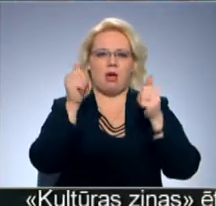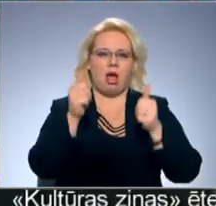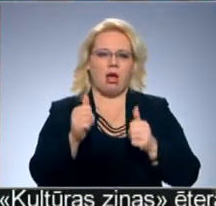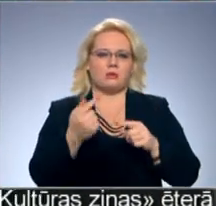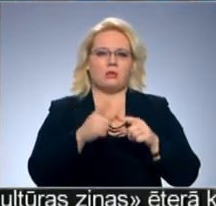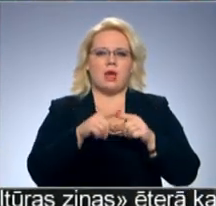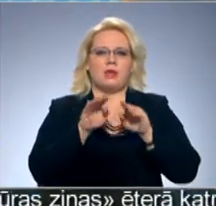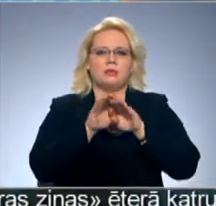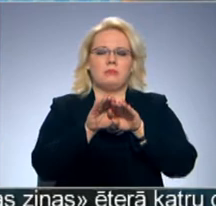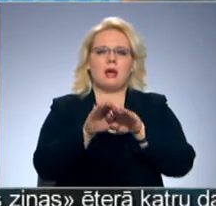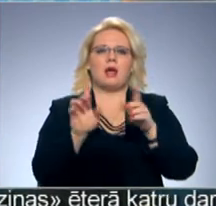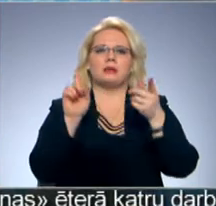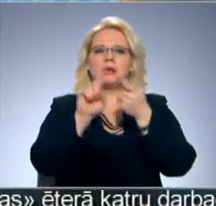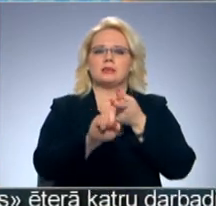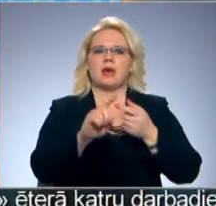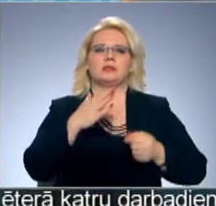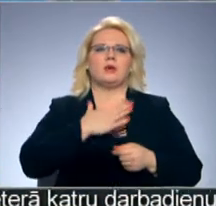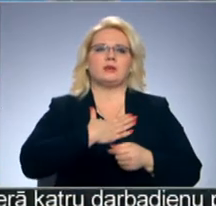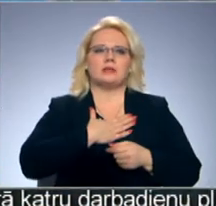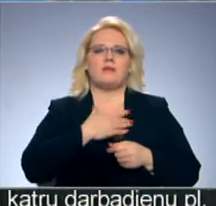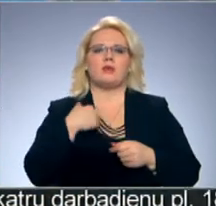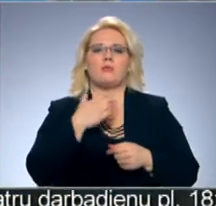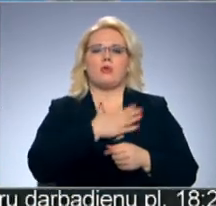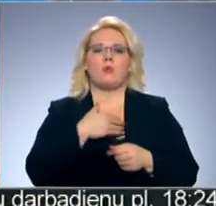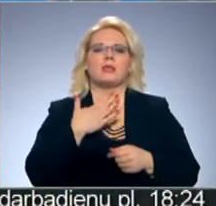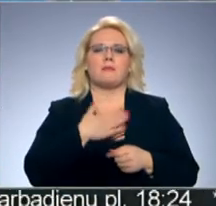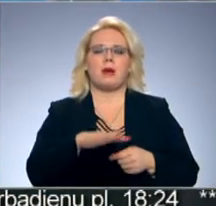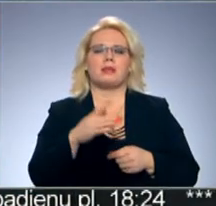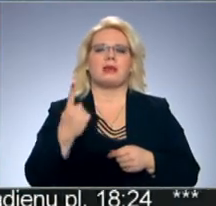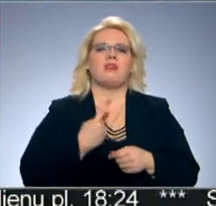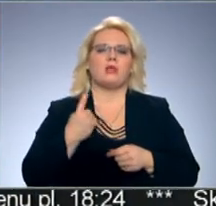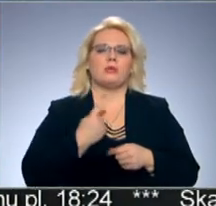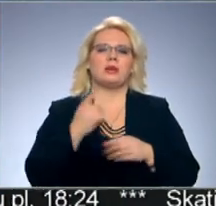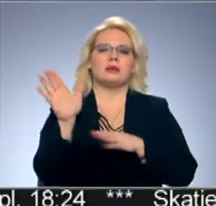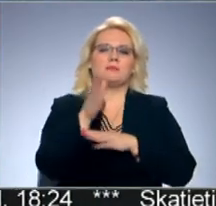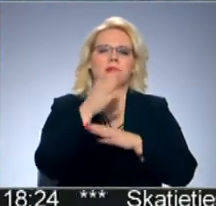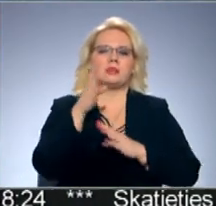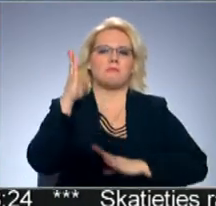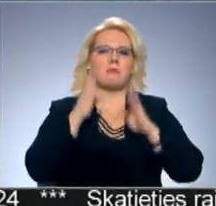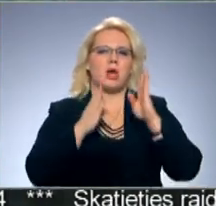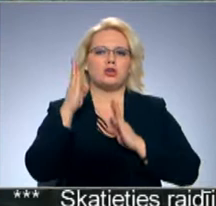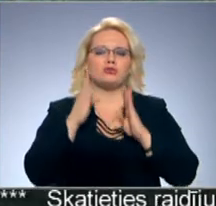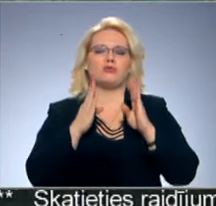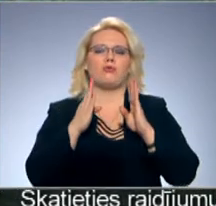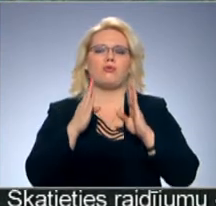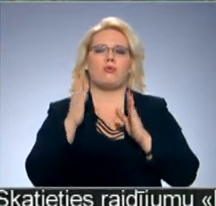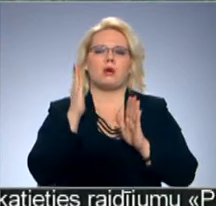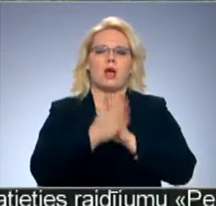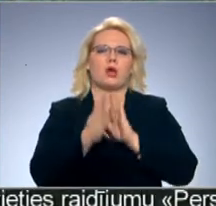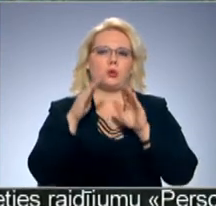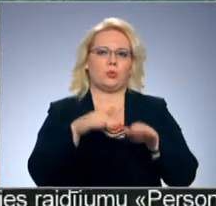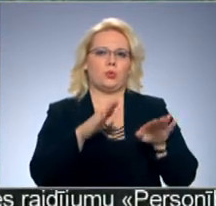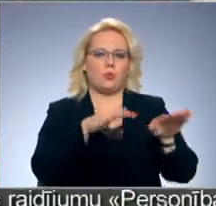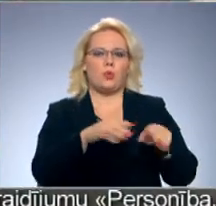paralēli vēl sasaistīju pati ar sevi, jo man ļoti patīk vientulīgas pastaigas par mežu un gar jūru.